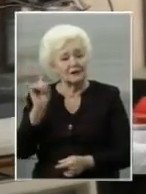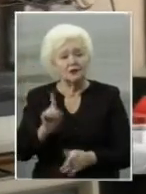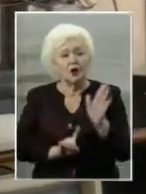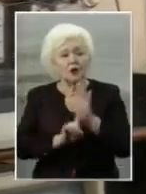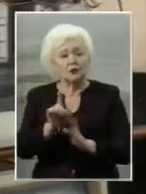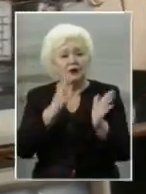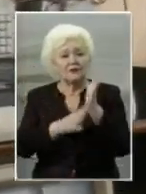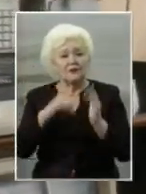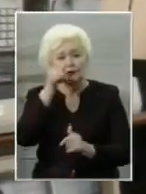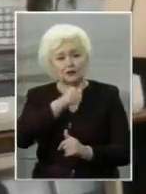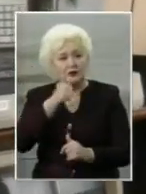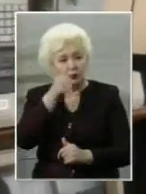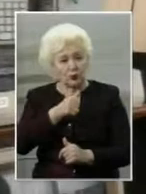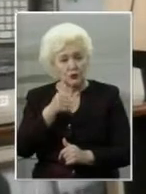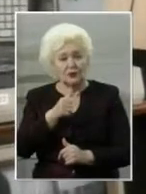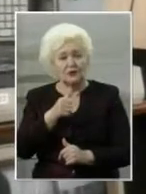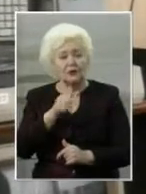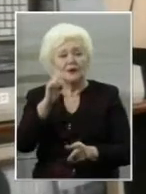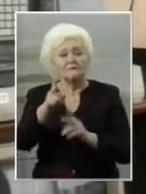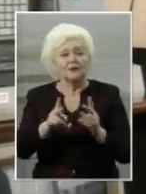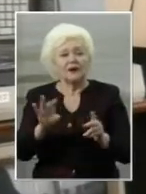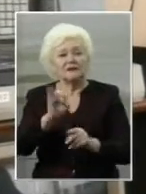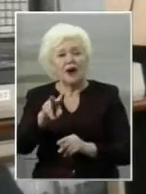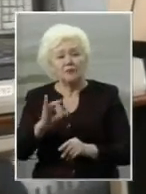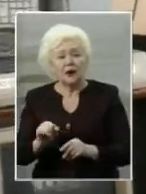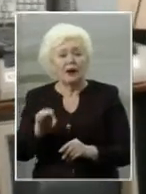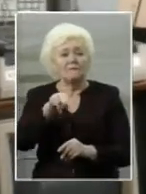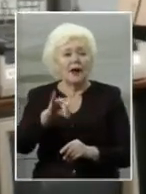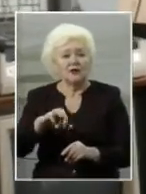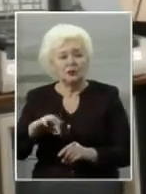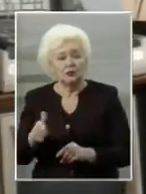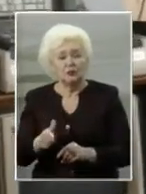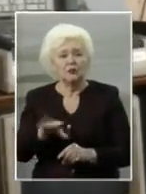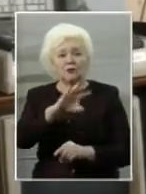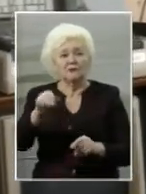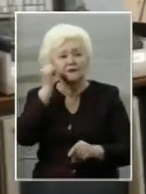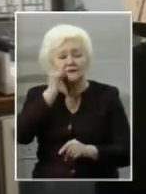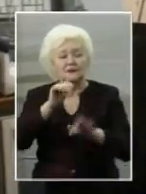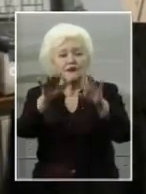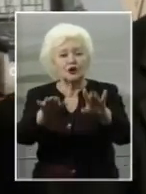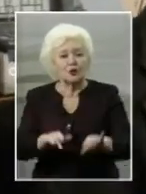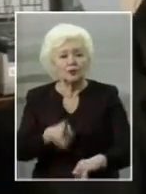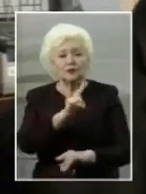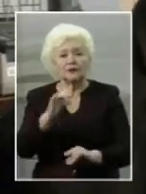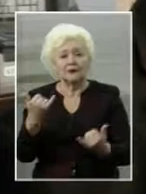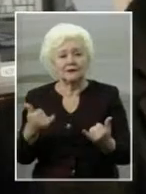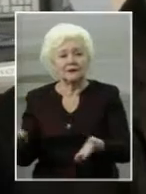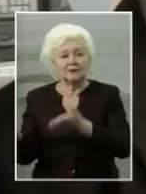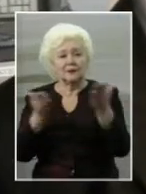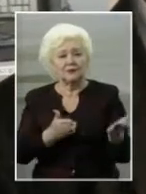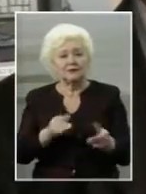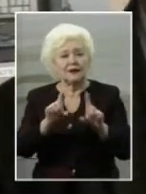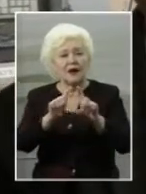починаючи з 90-х років. Поїзг, Ямаха, Пентіум, всі ці старі комп'ютери, які зараз представляють справді